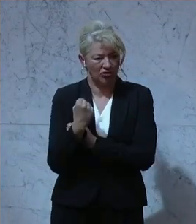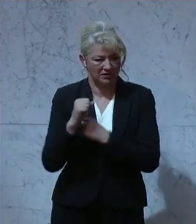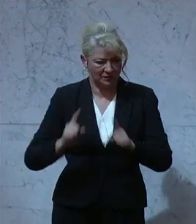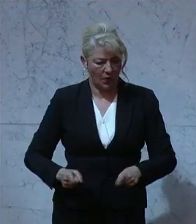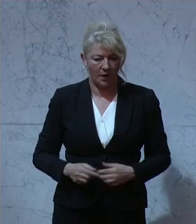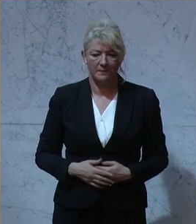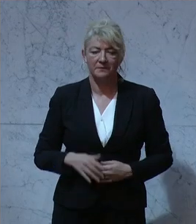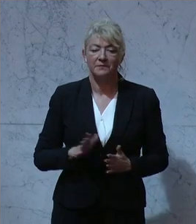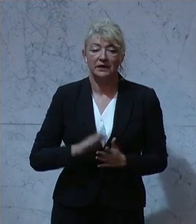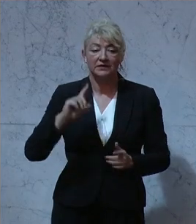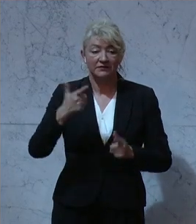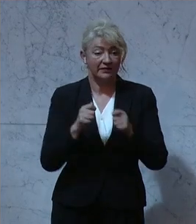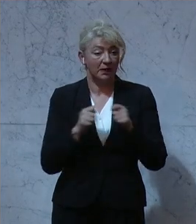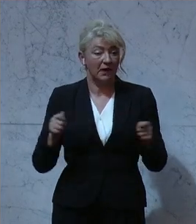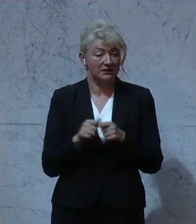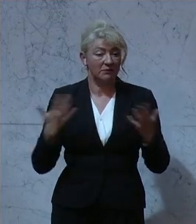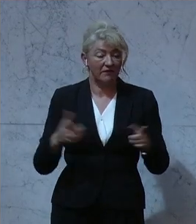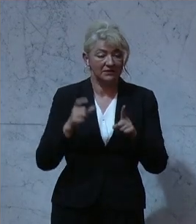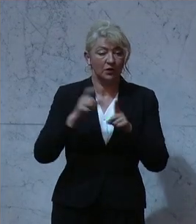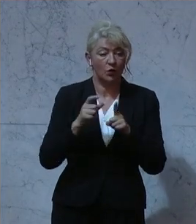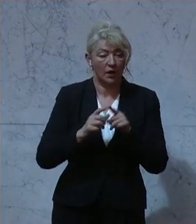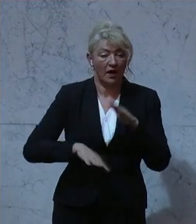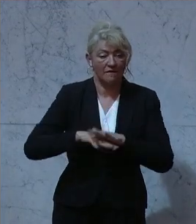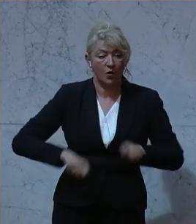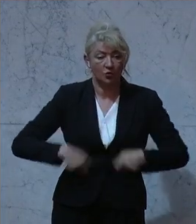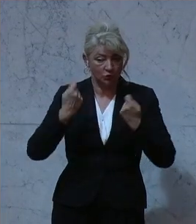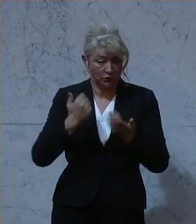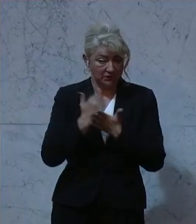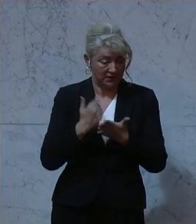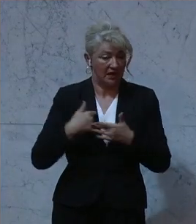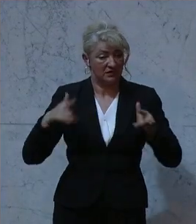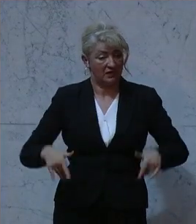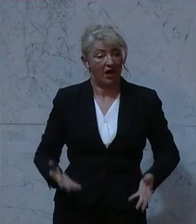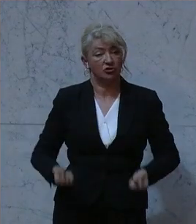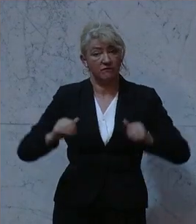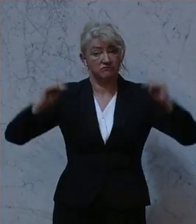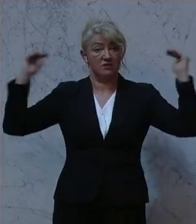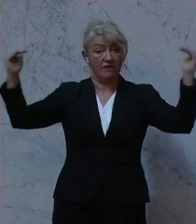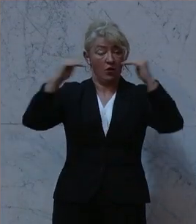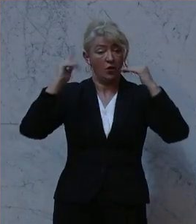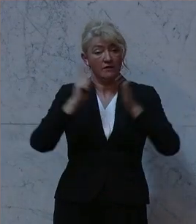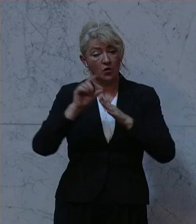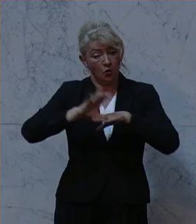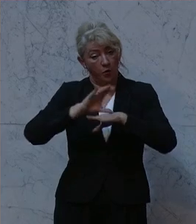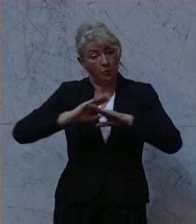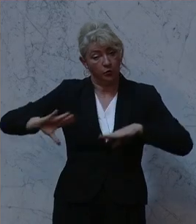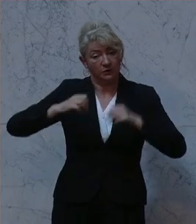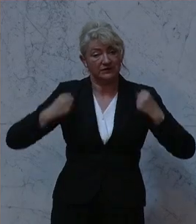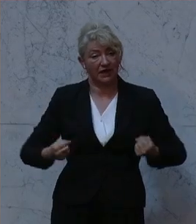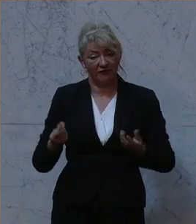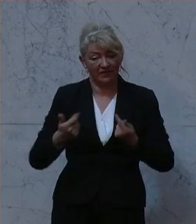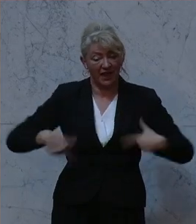Mit der zweiten Maßnahme, dem DORA-Vollzugsgesetz, schaffen wir ein hohes Niveau bei der Cybersicherheit im gesamten